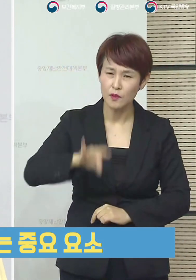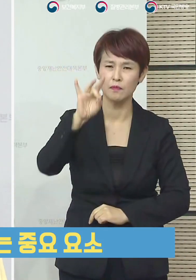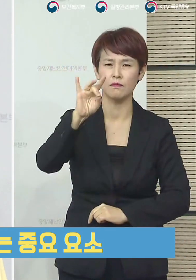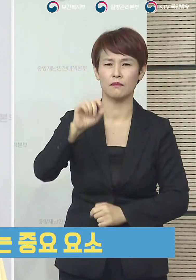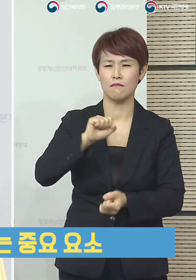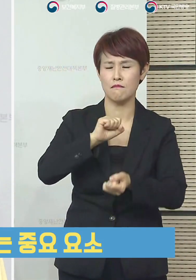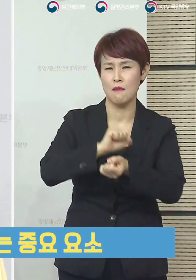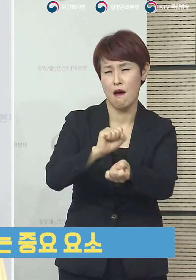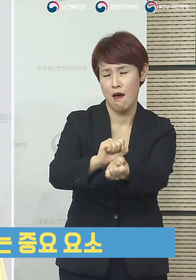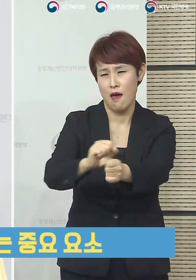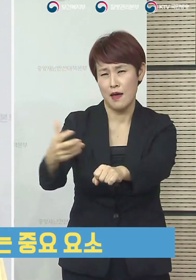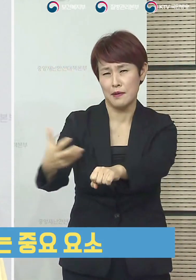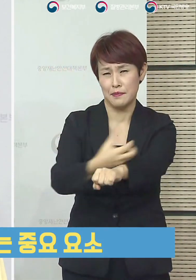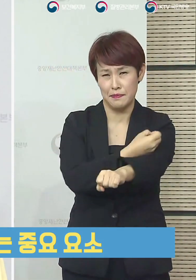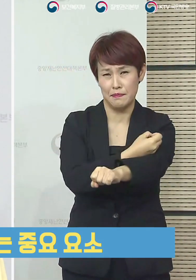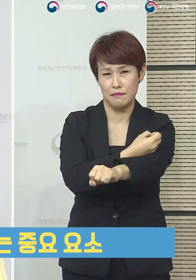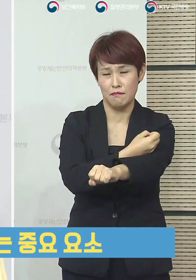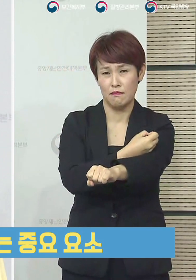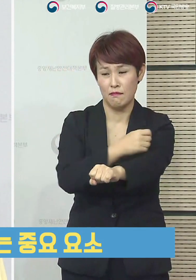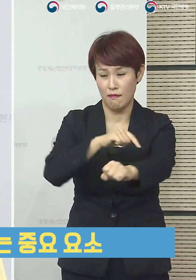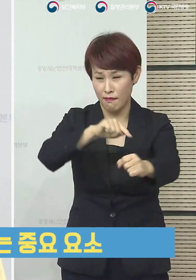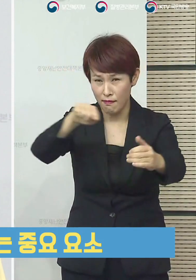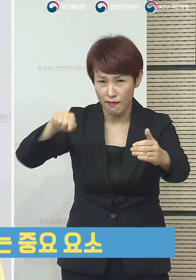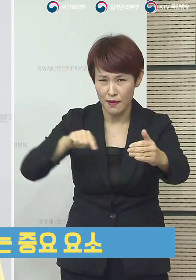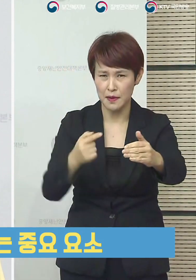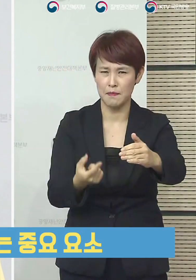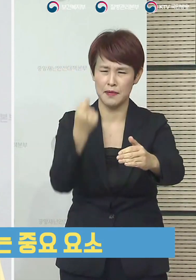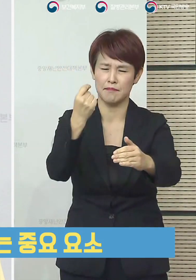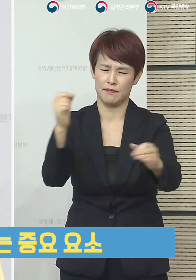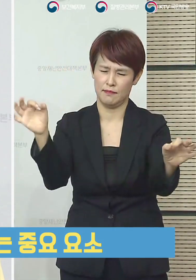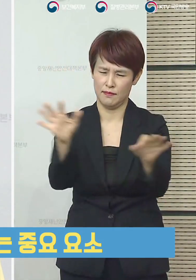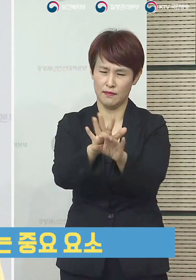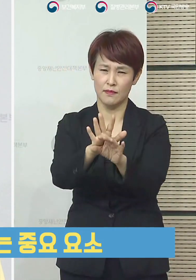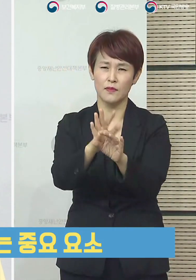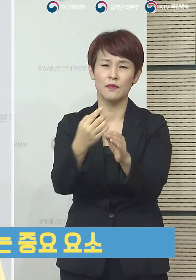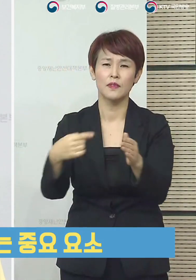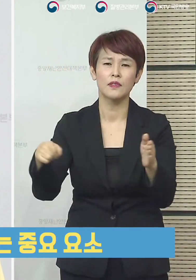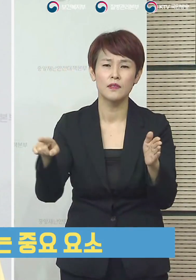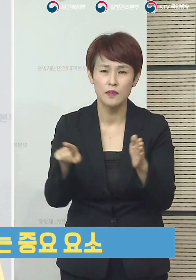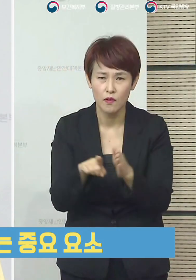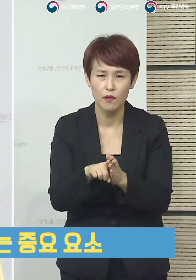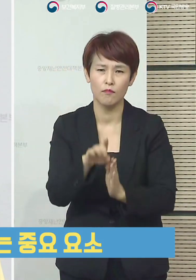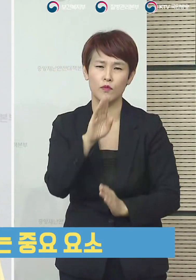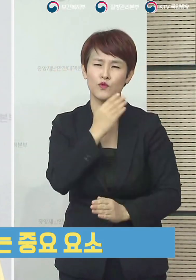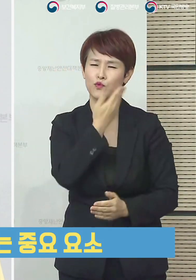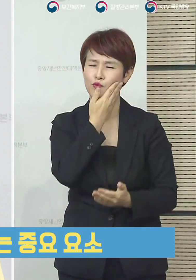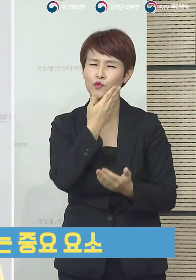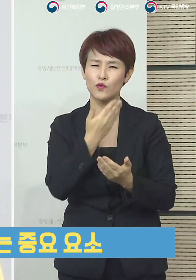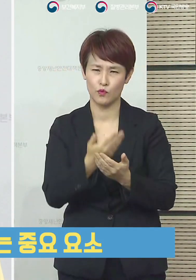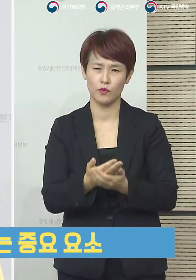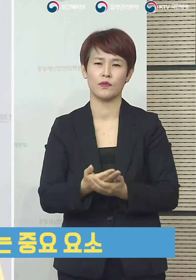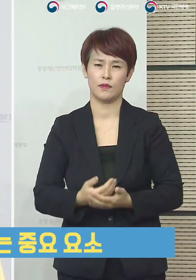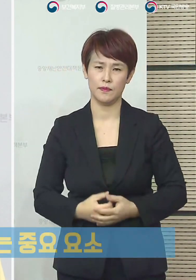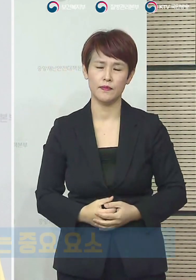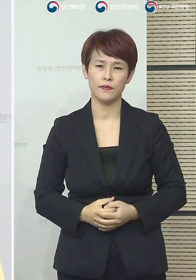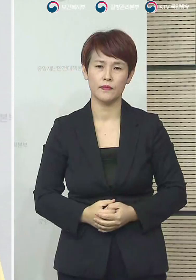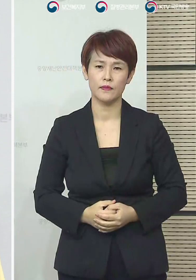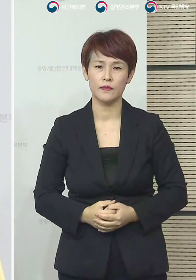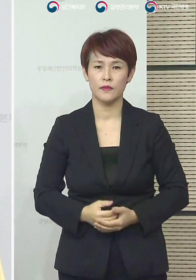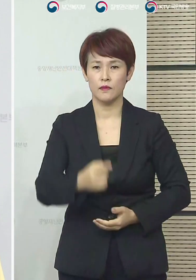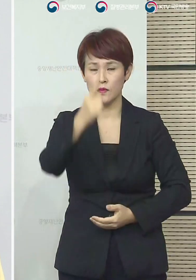매우 빠른 이 감염병으로부터 빠른 시간 안에 벗어날 수 있도록 하는데 매우 중요한 요소라고 판단을 했습니다.